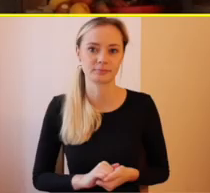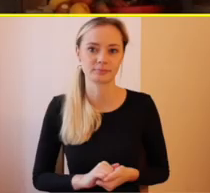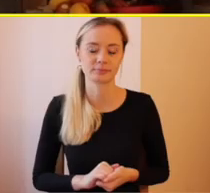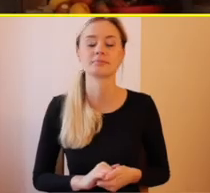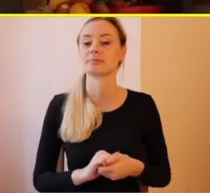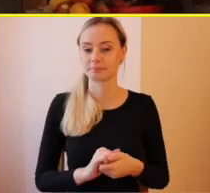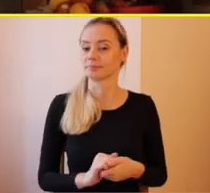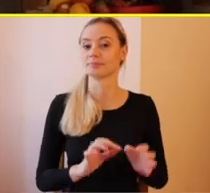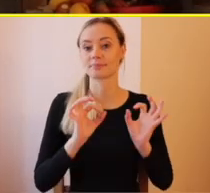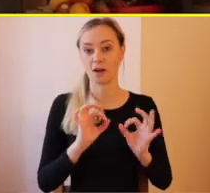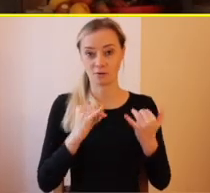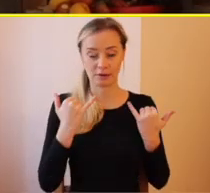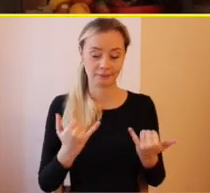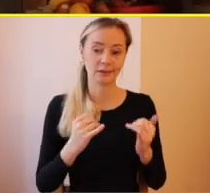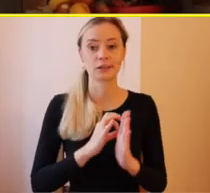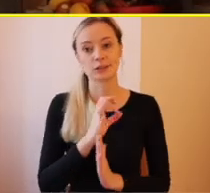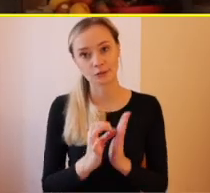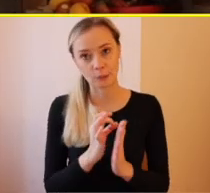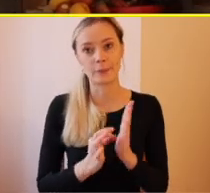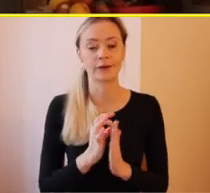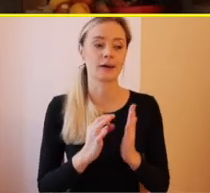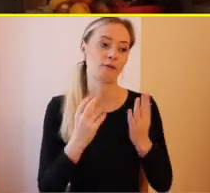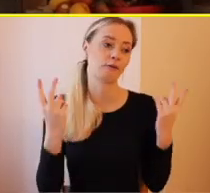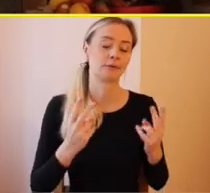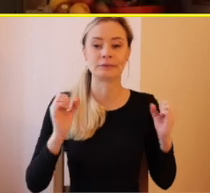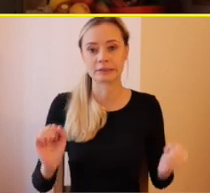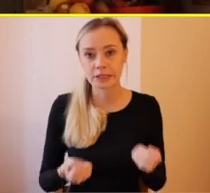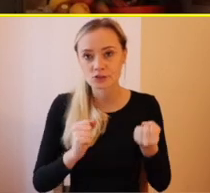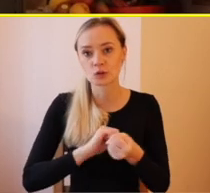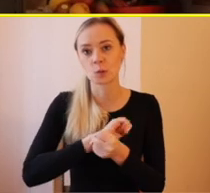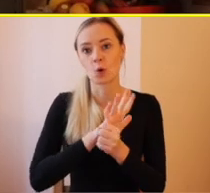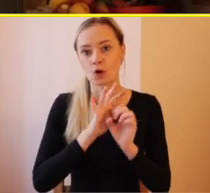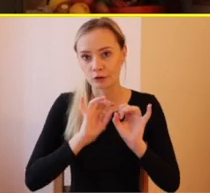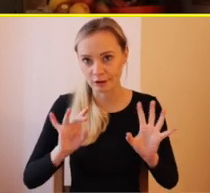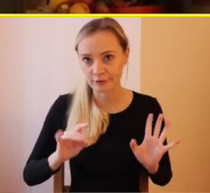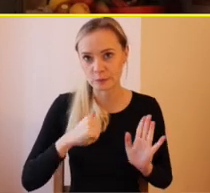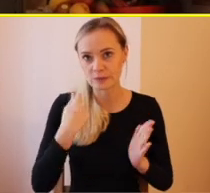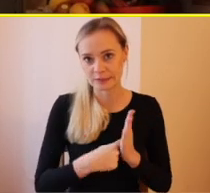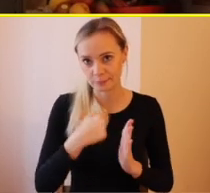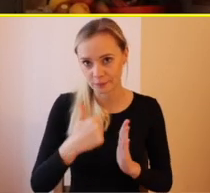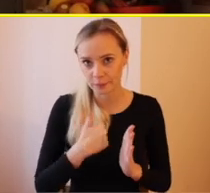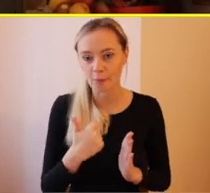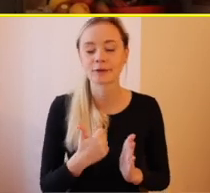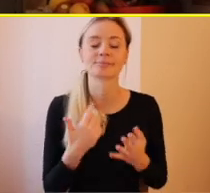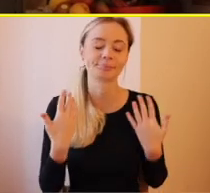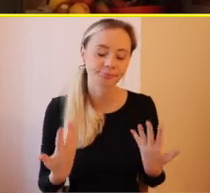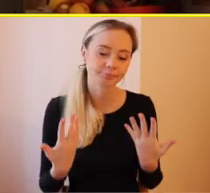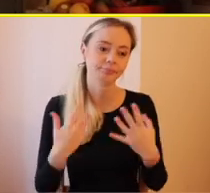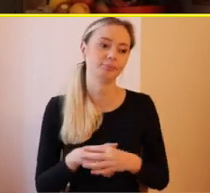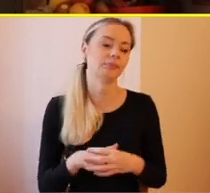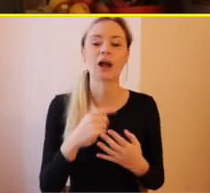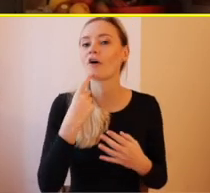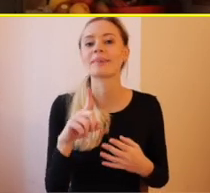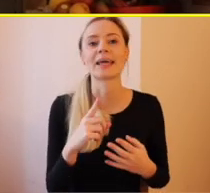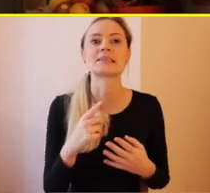Momentálne sa nachádzame v takom veľmi ťažkom roku, ale zase nechcem, aby